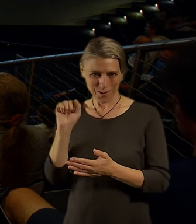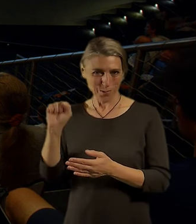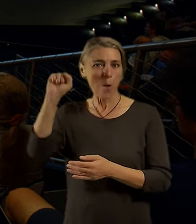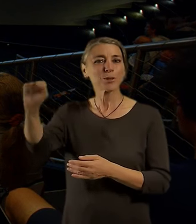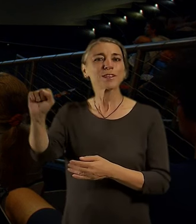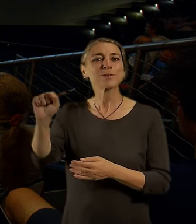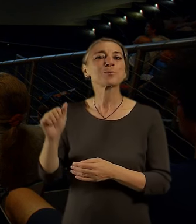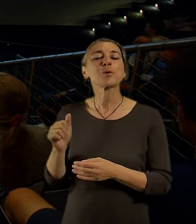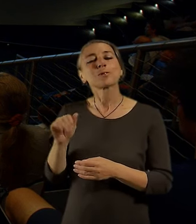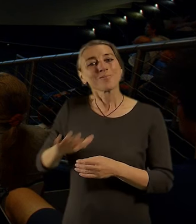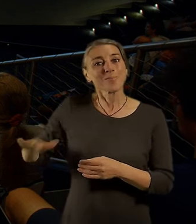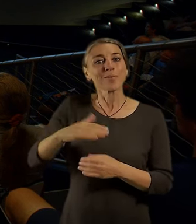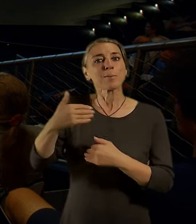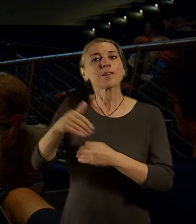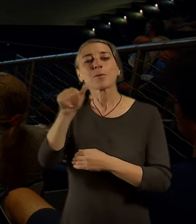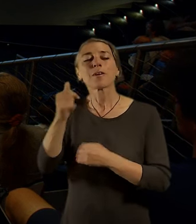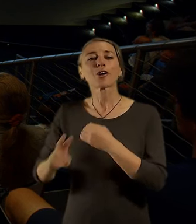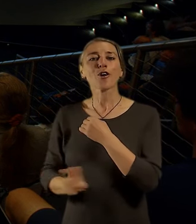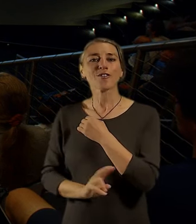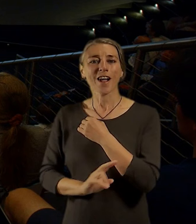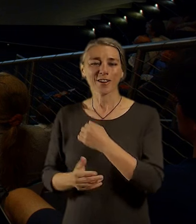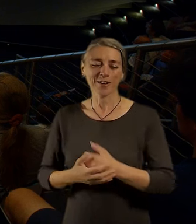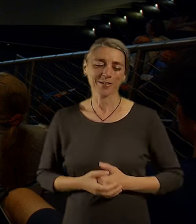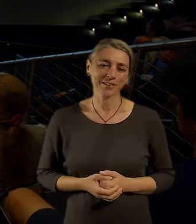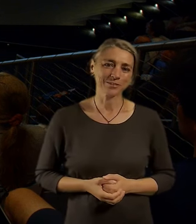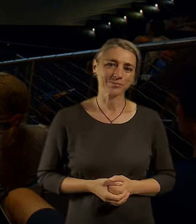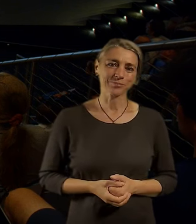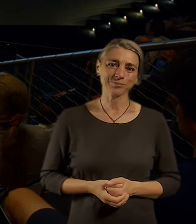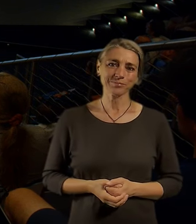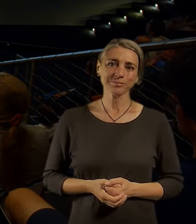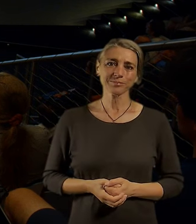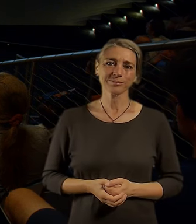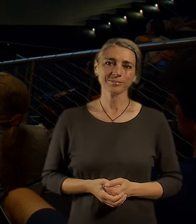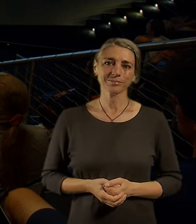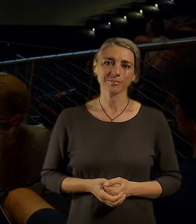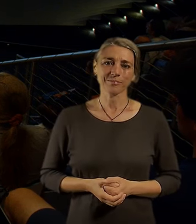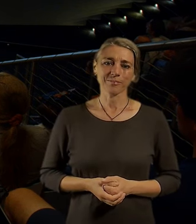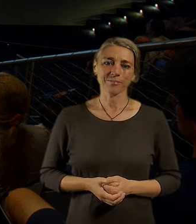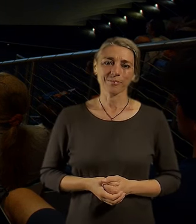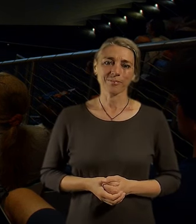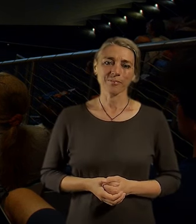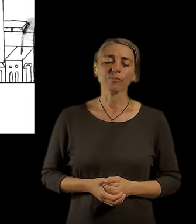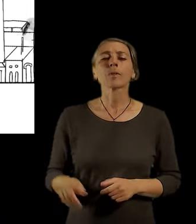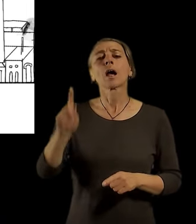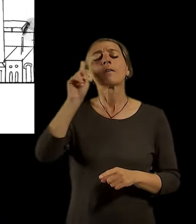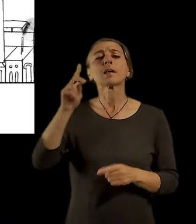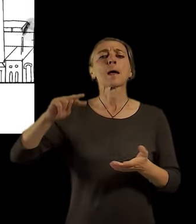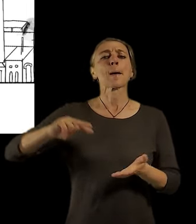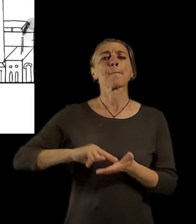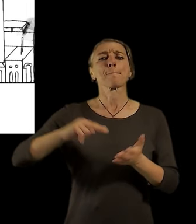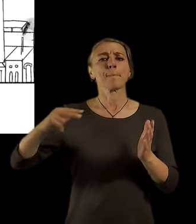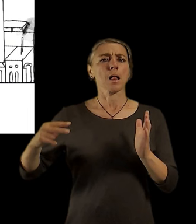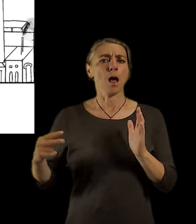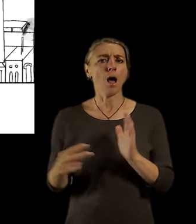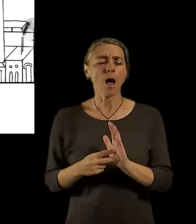Čili jenom to funkční zonování, který je genetickým kódem vlastně většiny těch starších